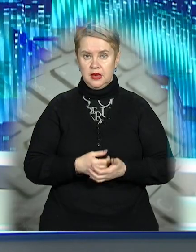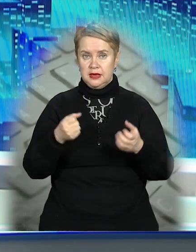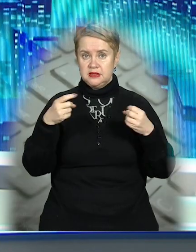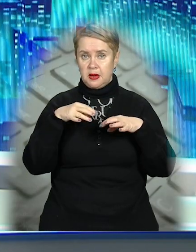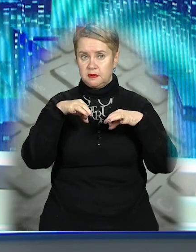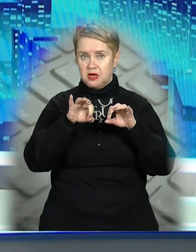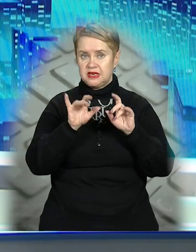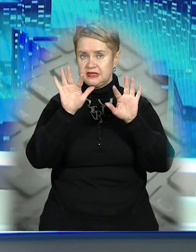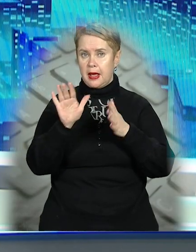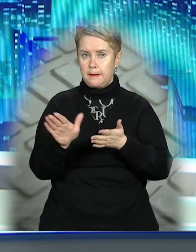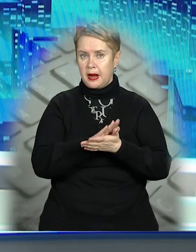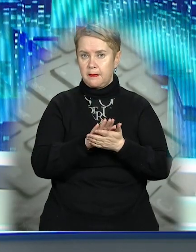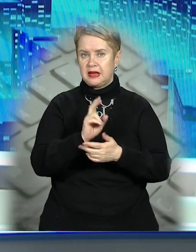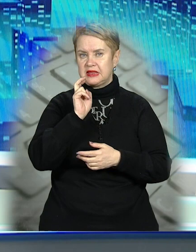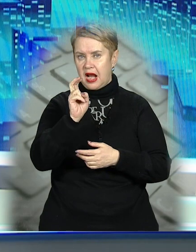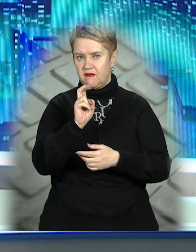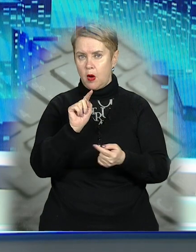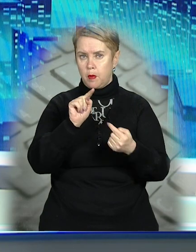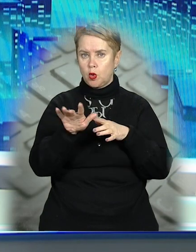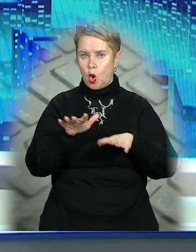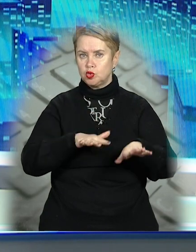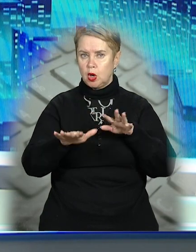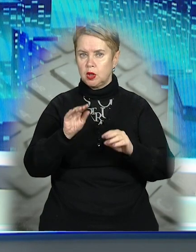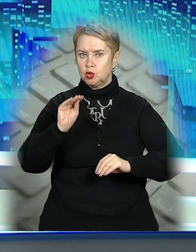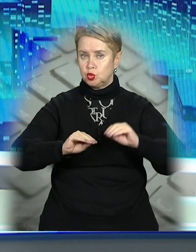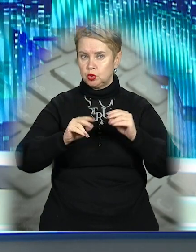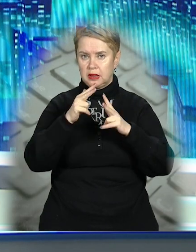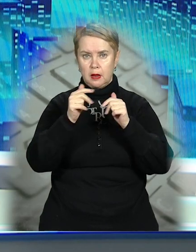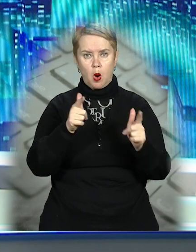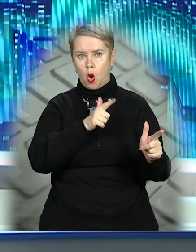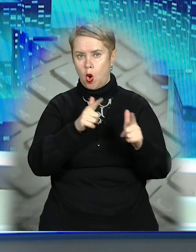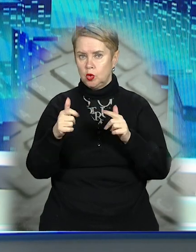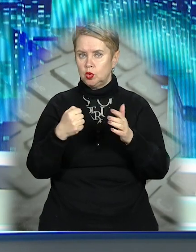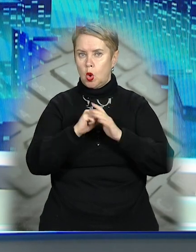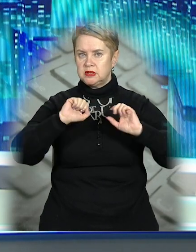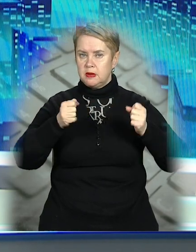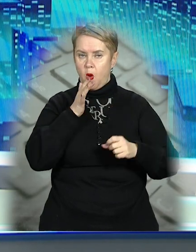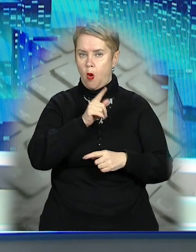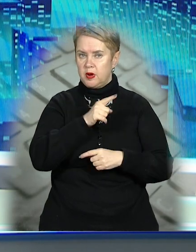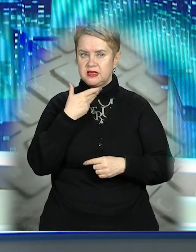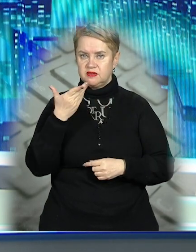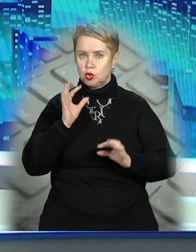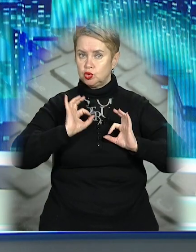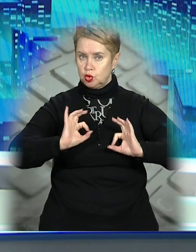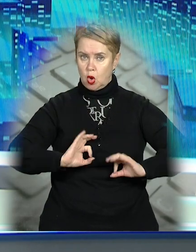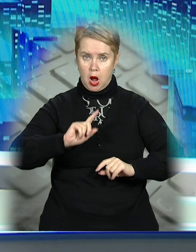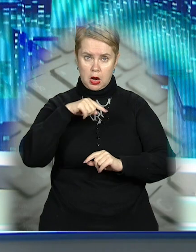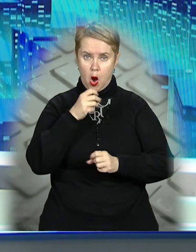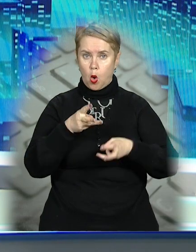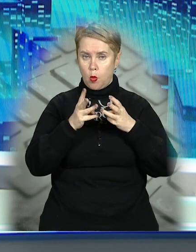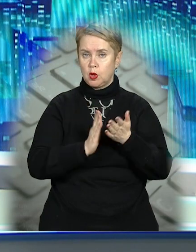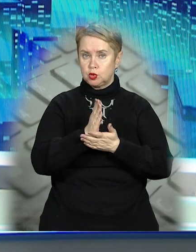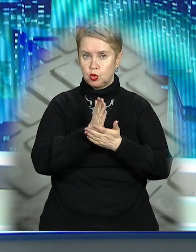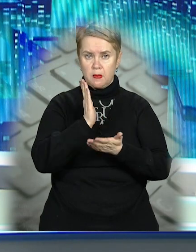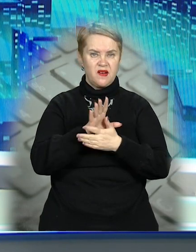Спецмашини, снігоприбиральні трамваї та протиожеледні суміші Дніпро повністю готовий до зимового періоду, звітують чиновники. Кажуть, комунальні